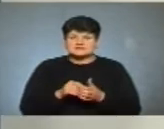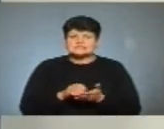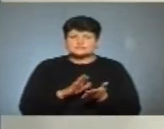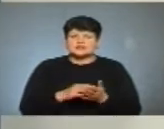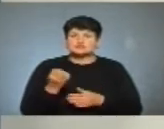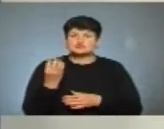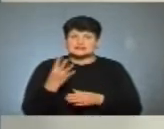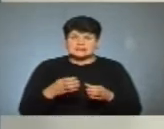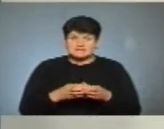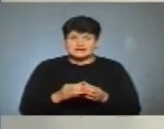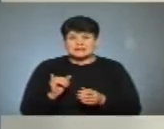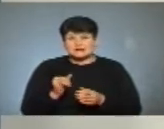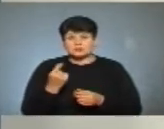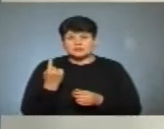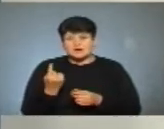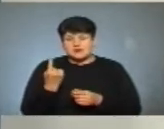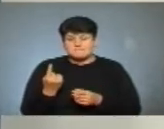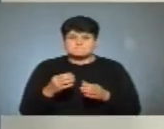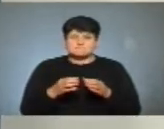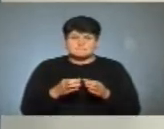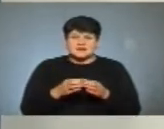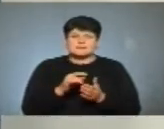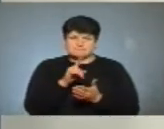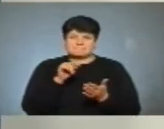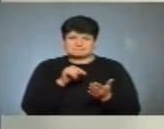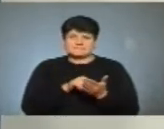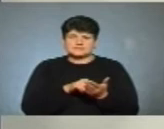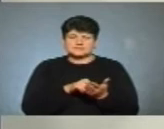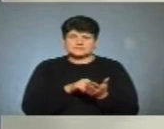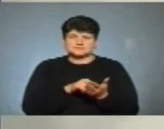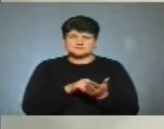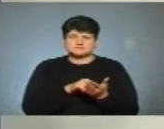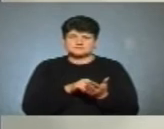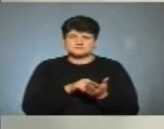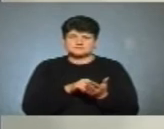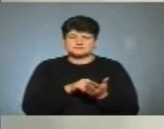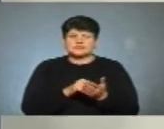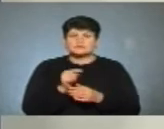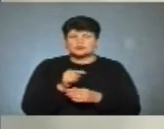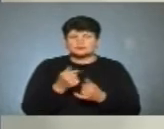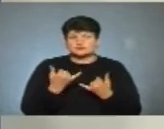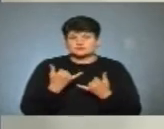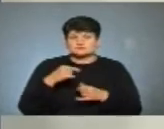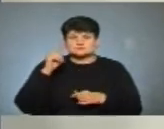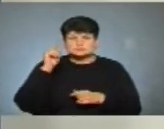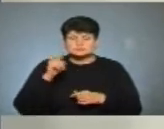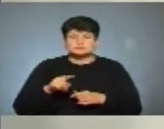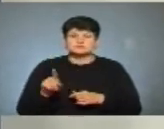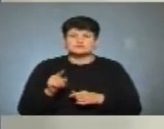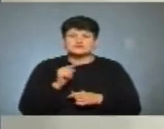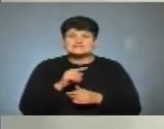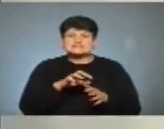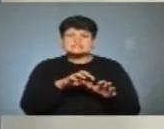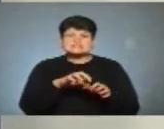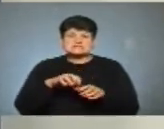партій. І одна із партій також є під знаком питання, оскільки, як нам стало сьогодні відомо, Вони